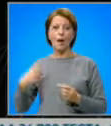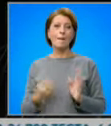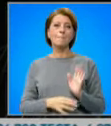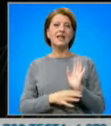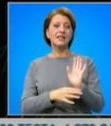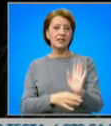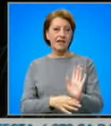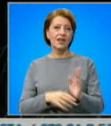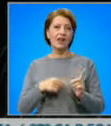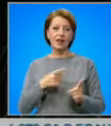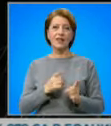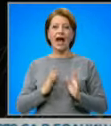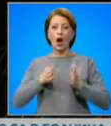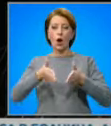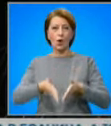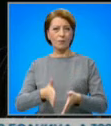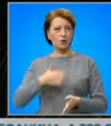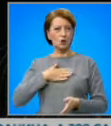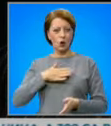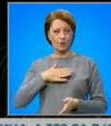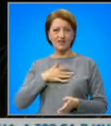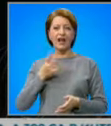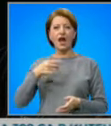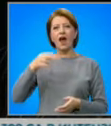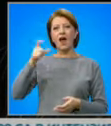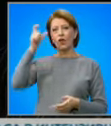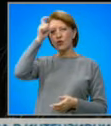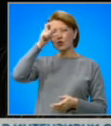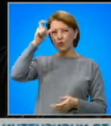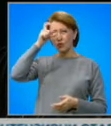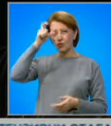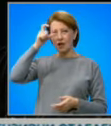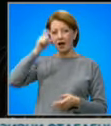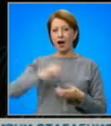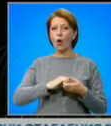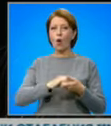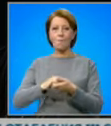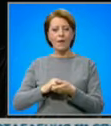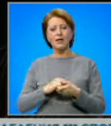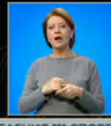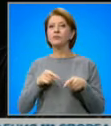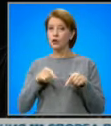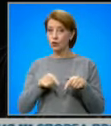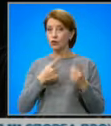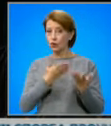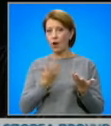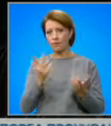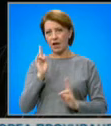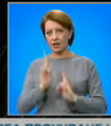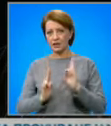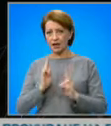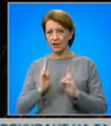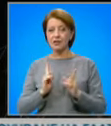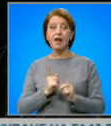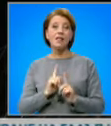корабособственика, която е Турска компания. Той е съгласен с така наречения план на действие. Все още не е и ясна причината довела до